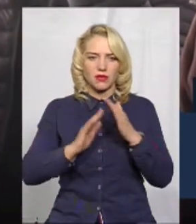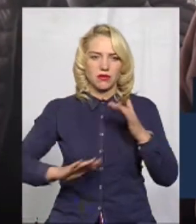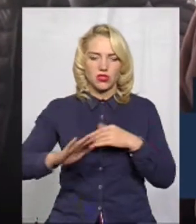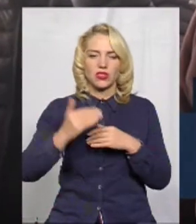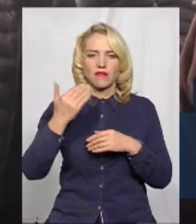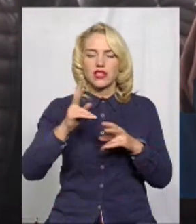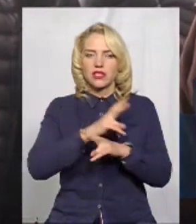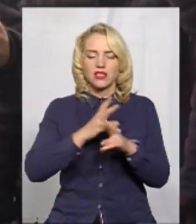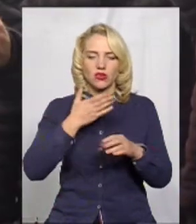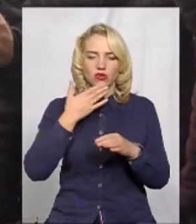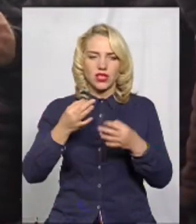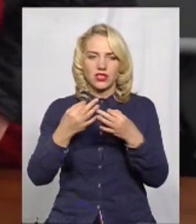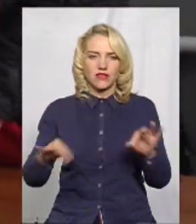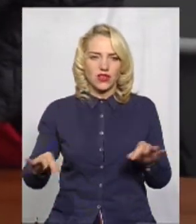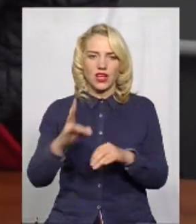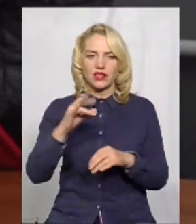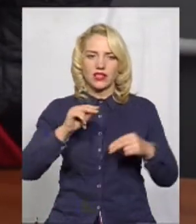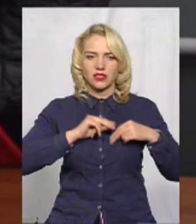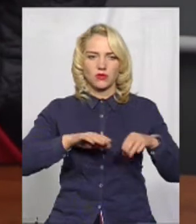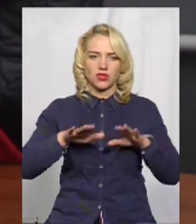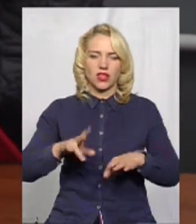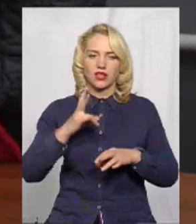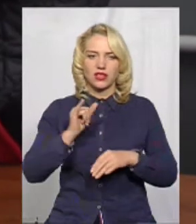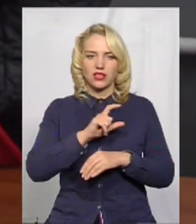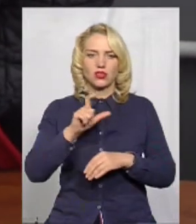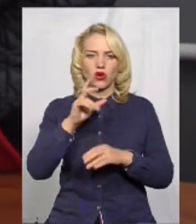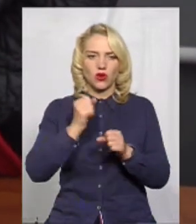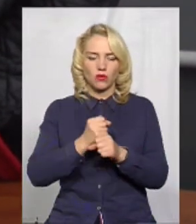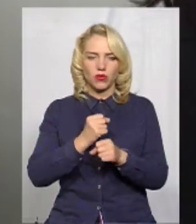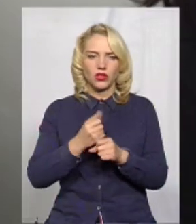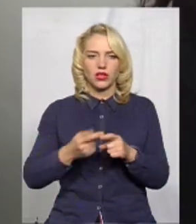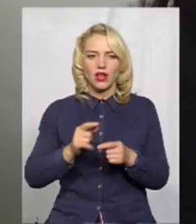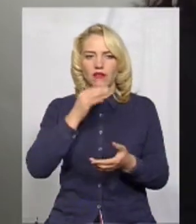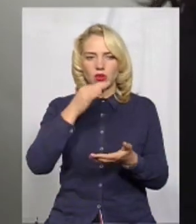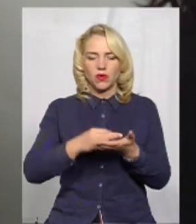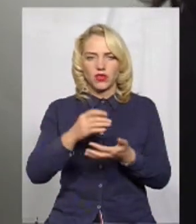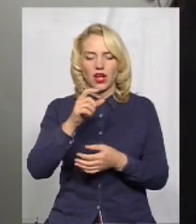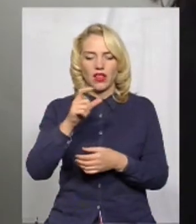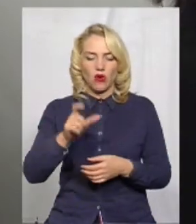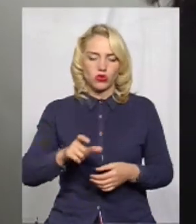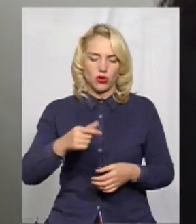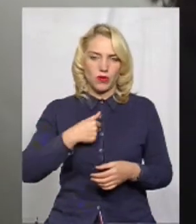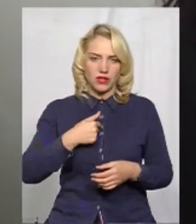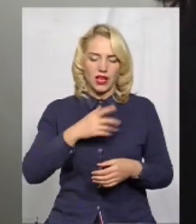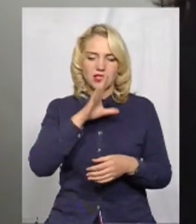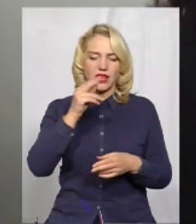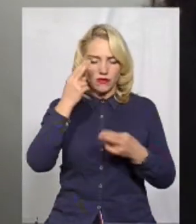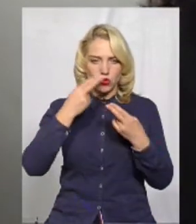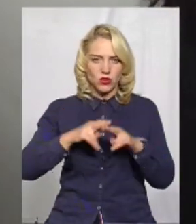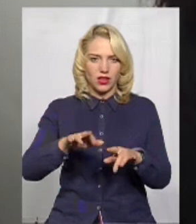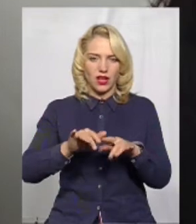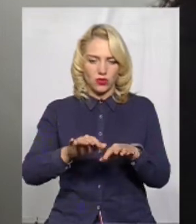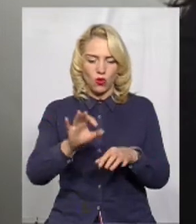звільняє ні з посад, ні з роботи. Матеріально відповідальна особа за всю комп'ютерну техніку в офісі. Ви особисто даєте мені